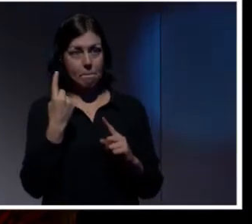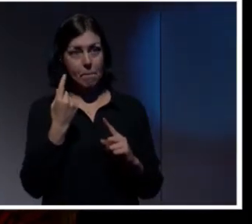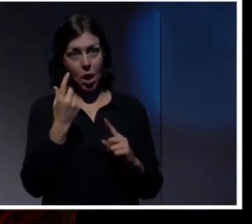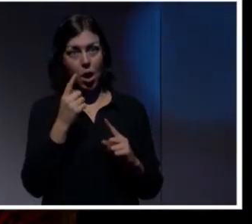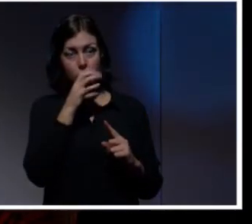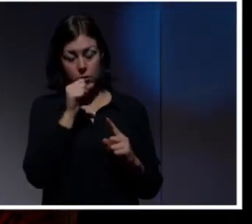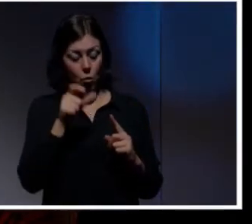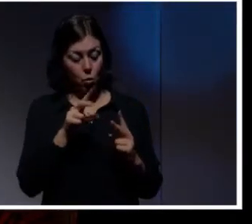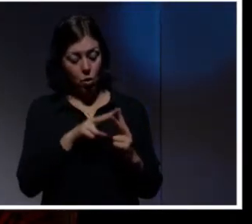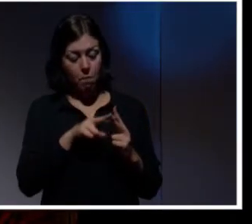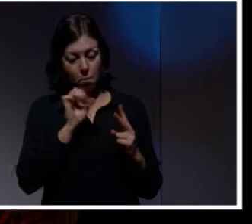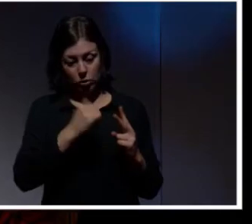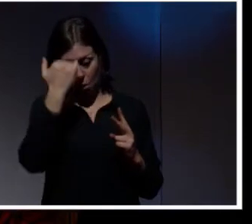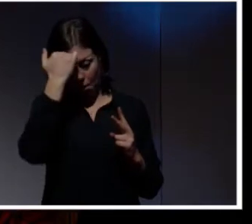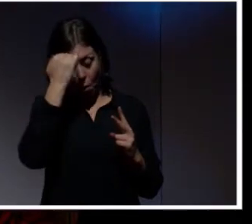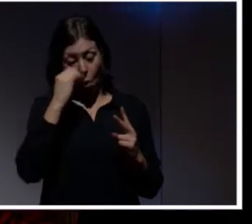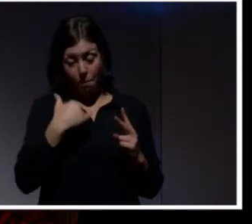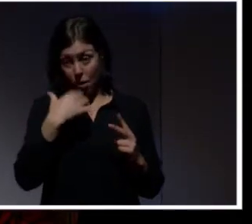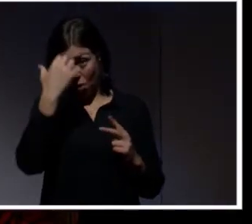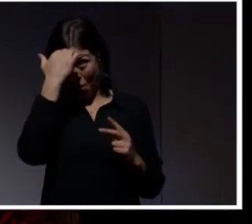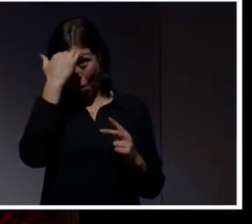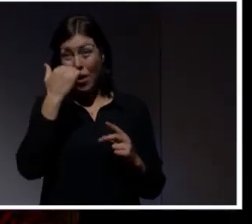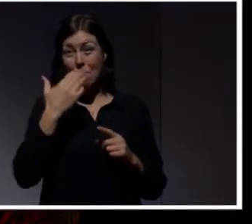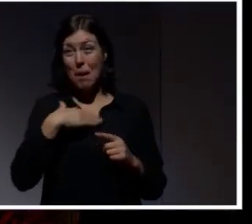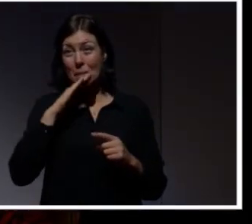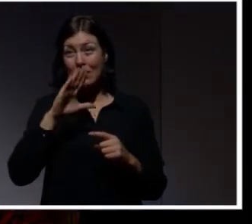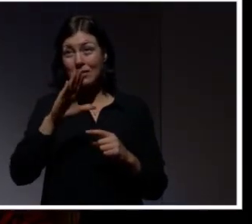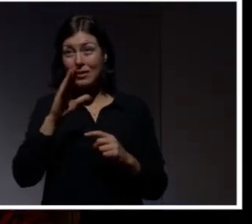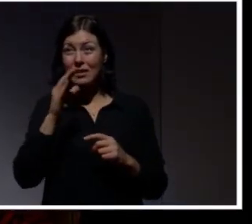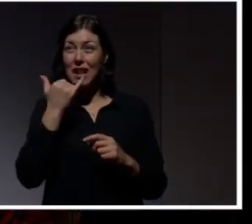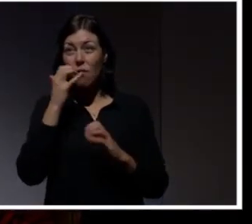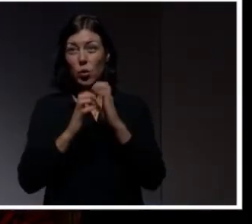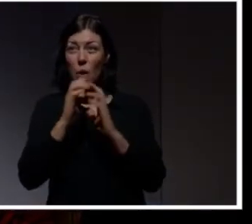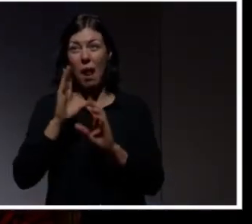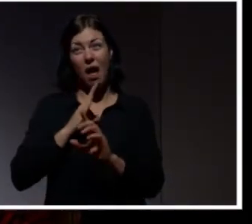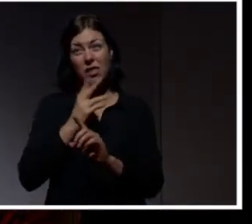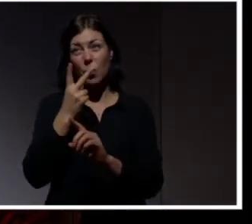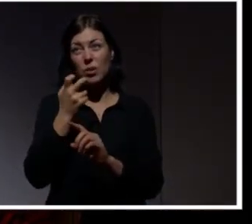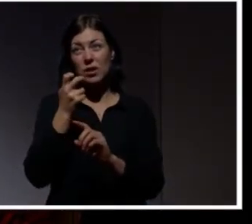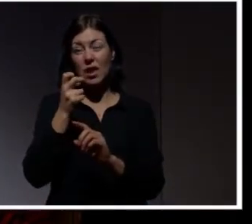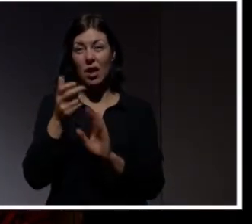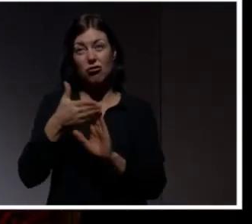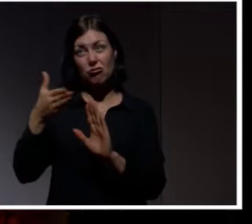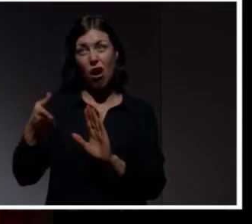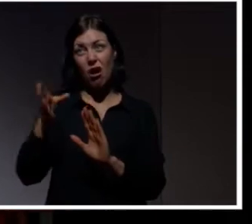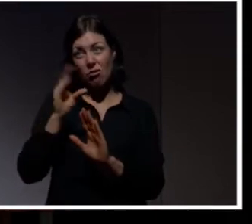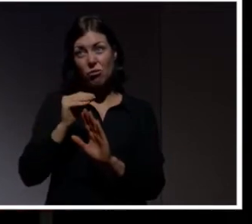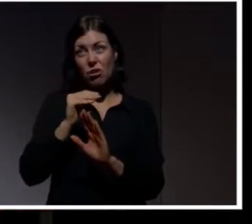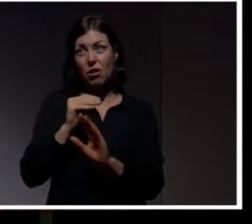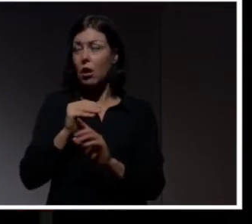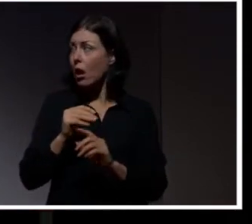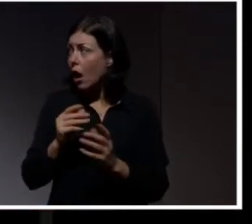memorera. Om man klarar av att memorera sin mammas telefonnummer på 80-talet. Så måste vi ju fortfarande ha kapaciteten att komma ihåg två lösenord. Eller så